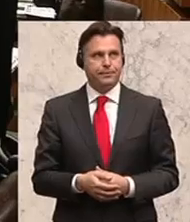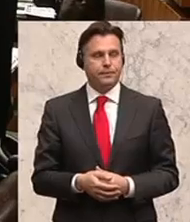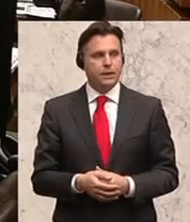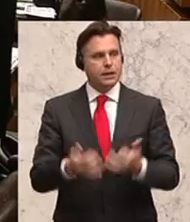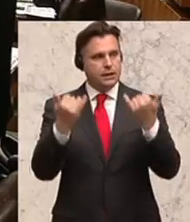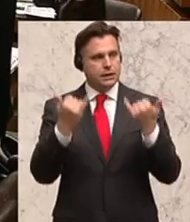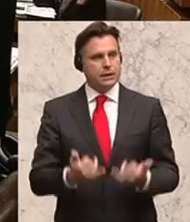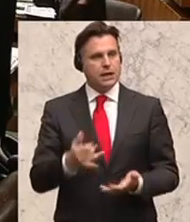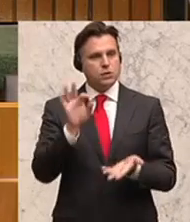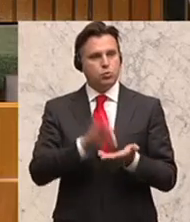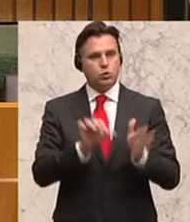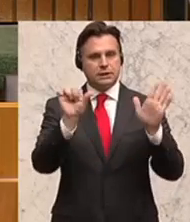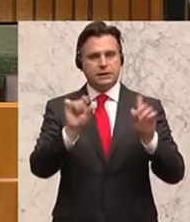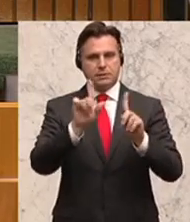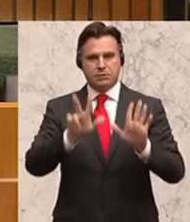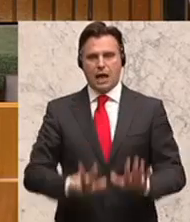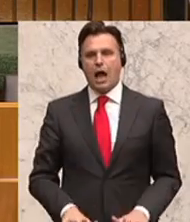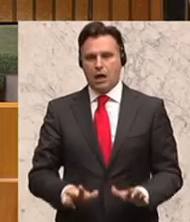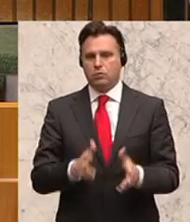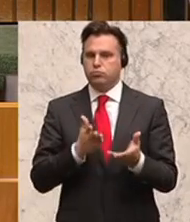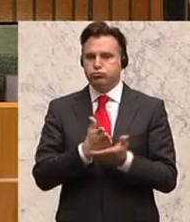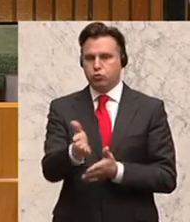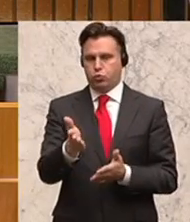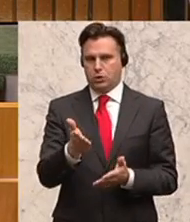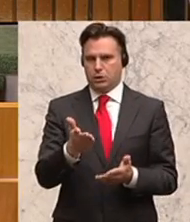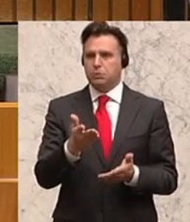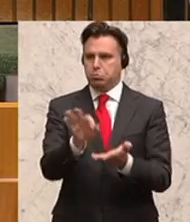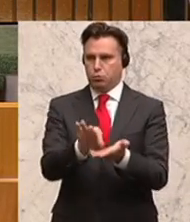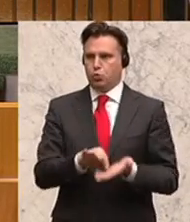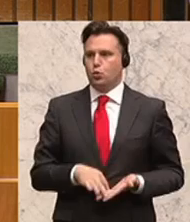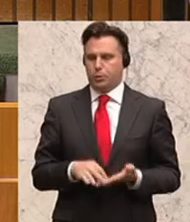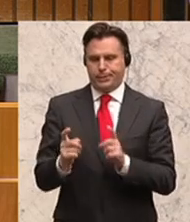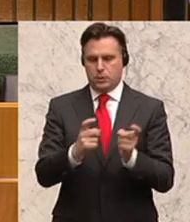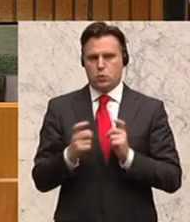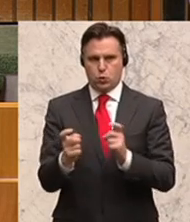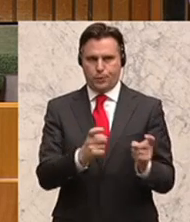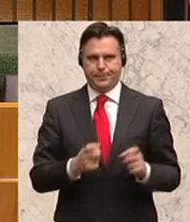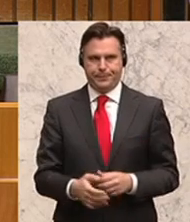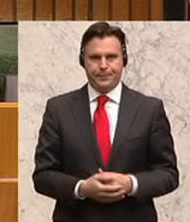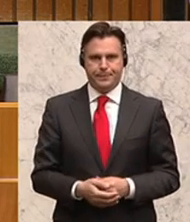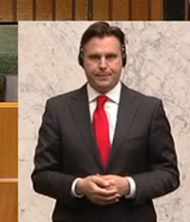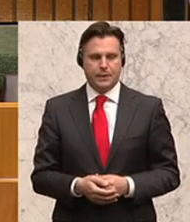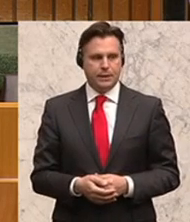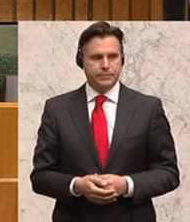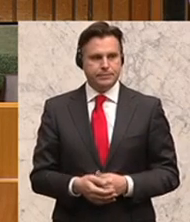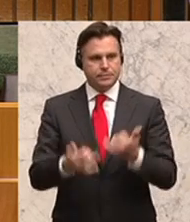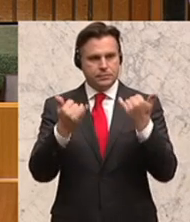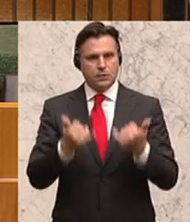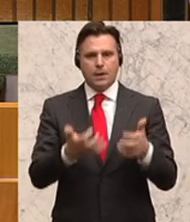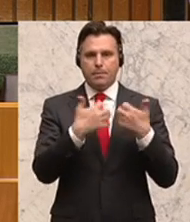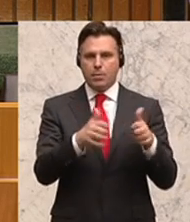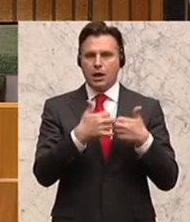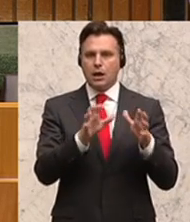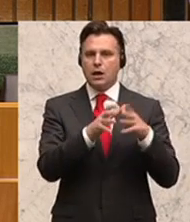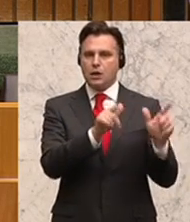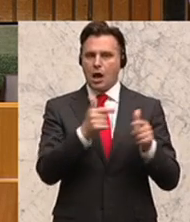Wir kommen nun zu den Punkten 6 bis 8 der Tagesordnung. Tagesordnungspunkt 6 bis 8. Hiermit sollen EU